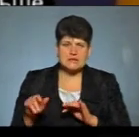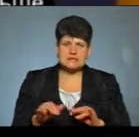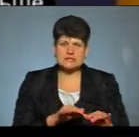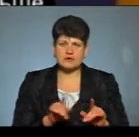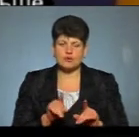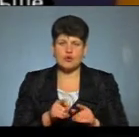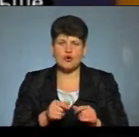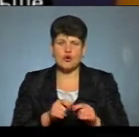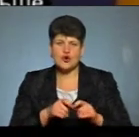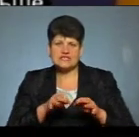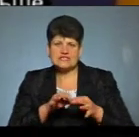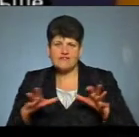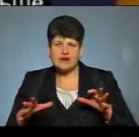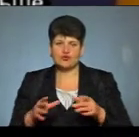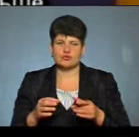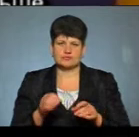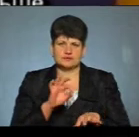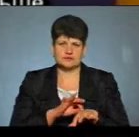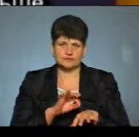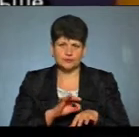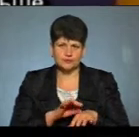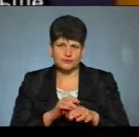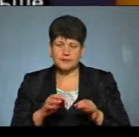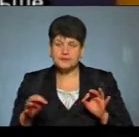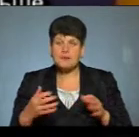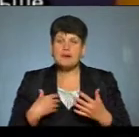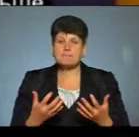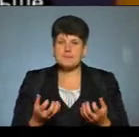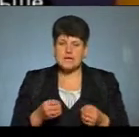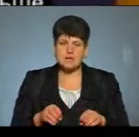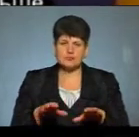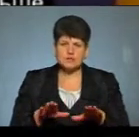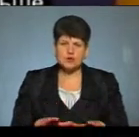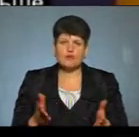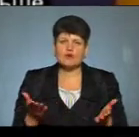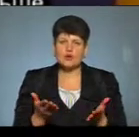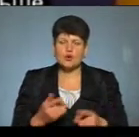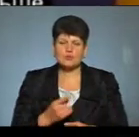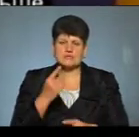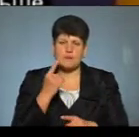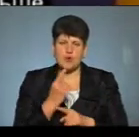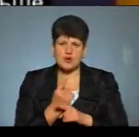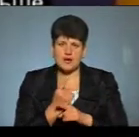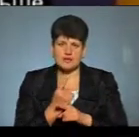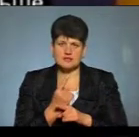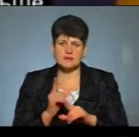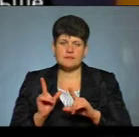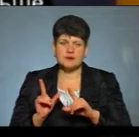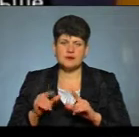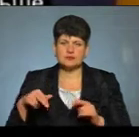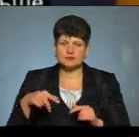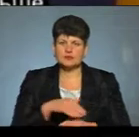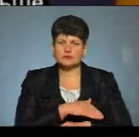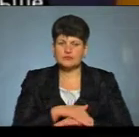розірванню ланцюжку захворювання. Ми прийняли постанову, якою забороняється пересуватись по вулицях